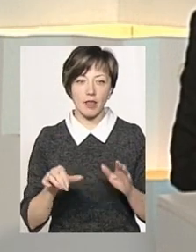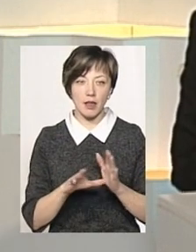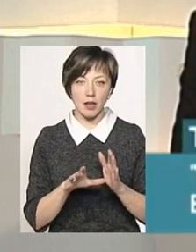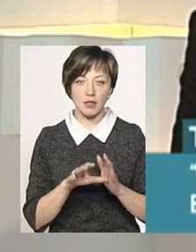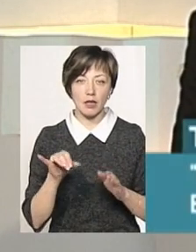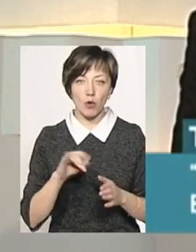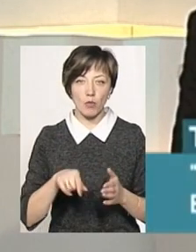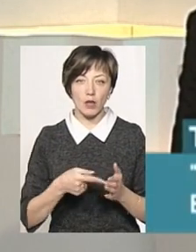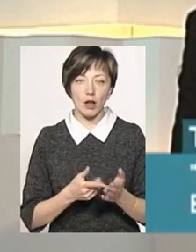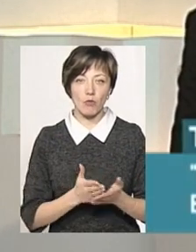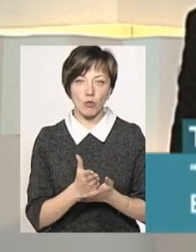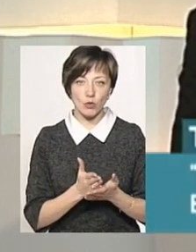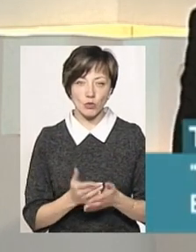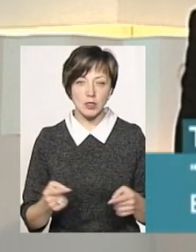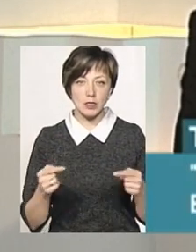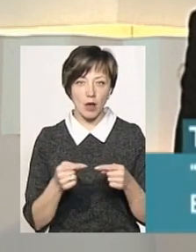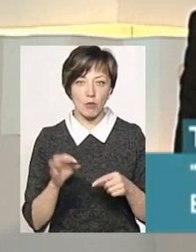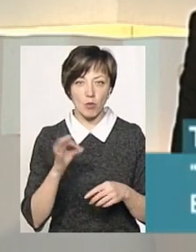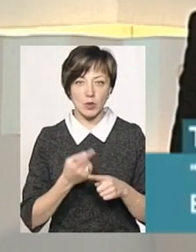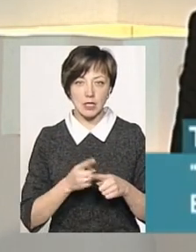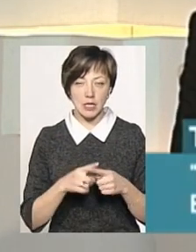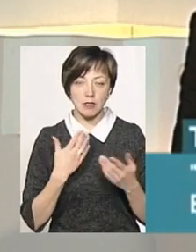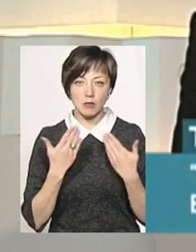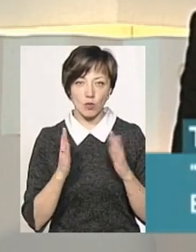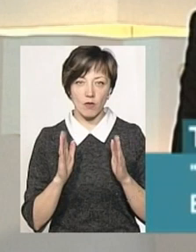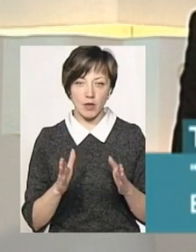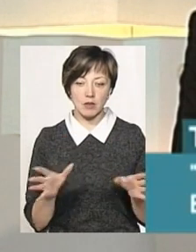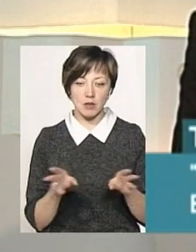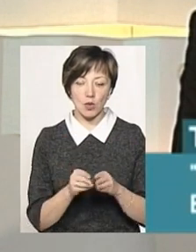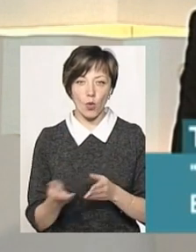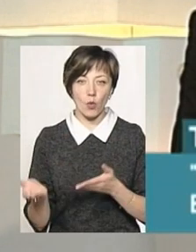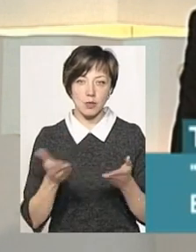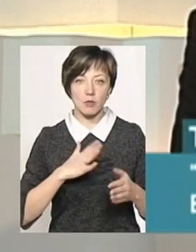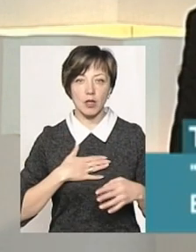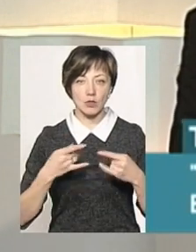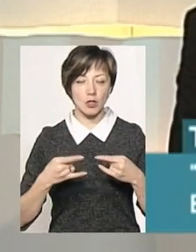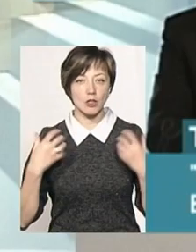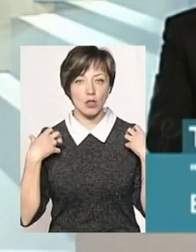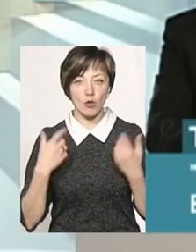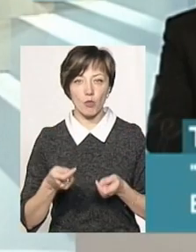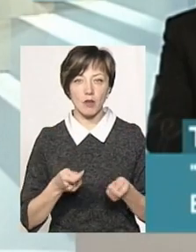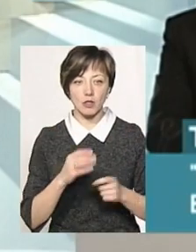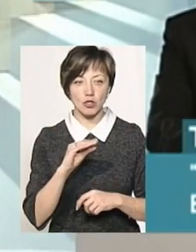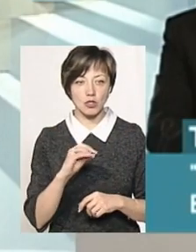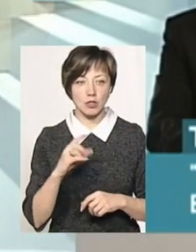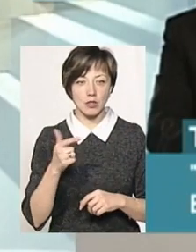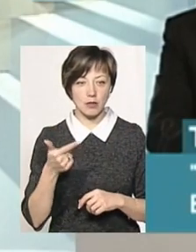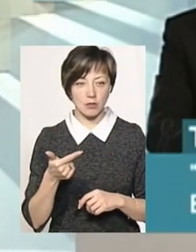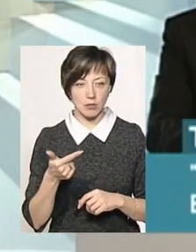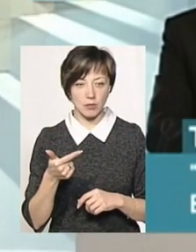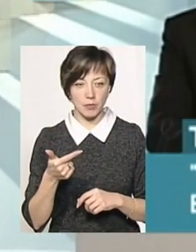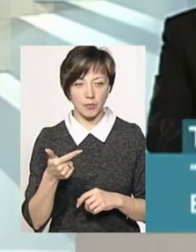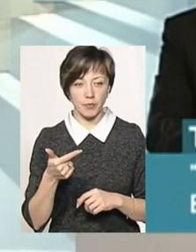енергетики і комунальних послуг. І саме про це спілкуватимемося із гостями нашої студії, начальником управління житлово